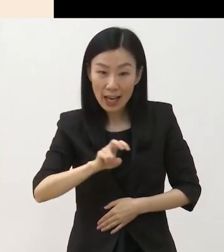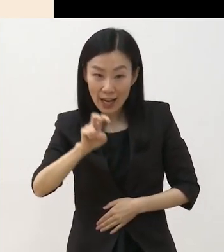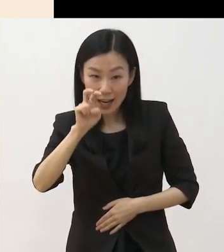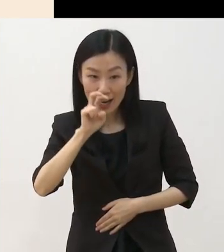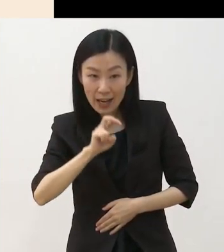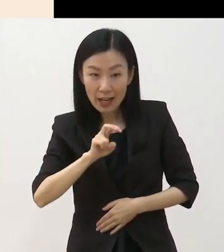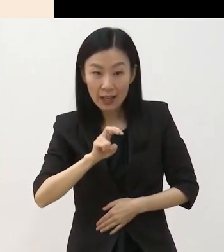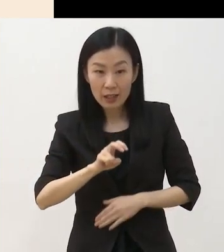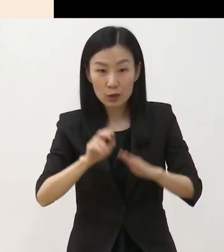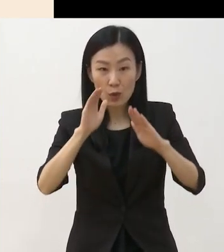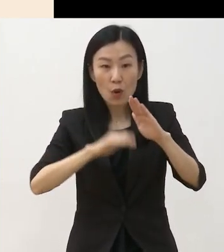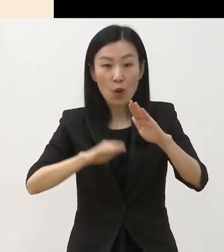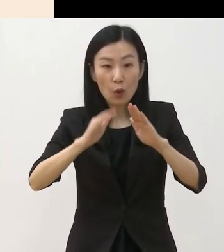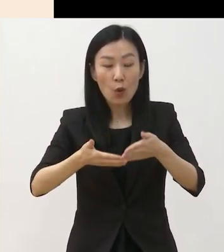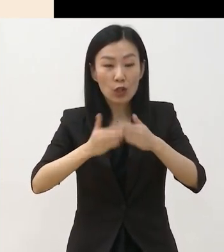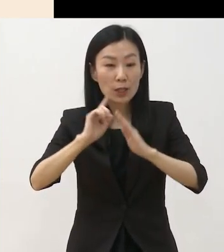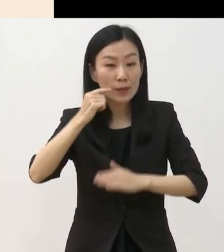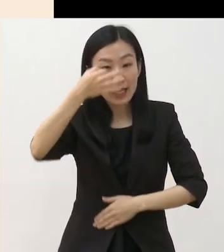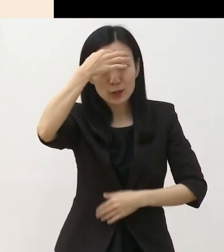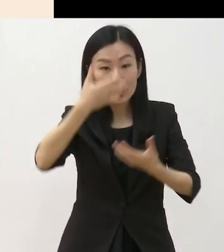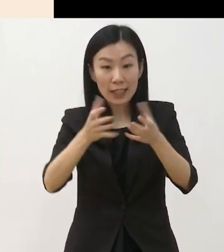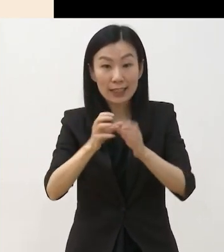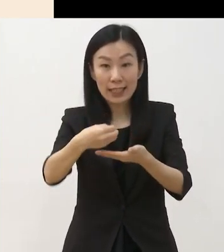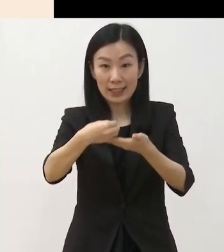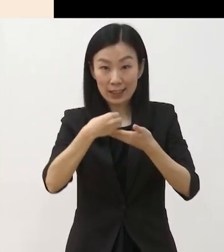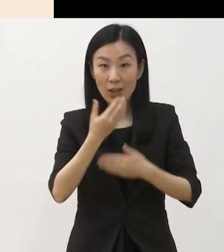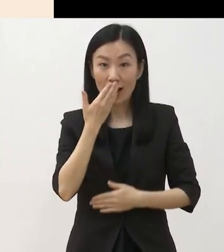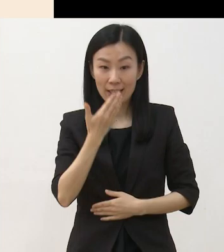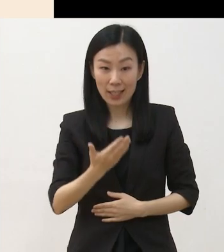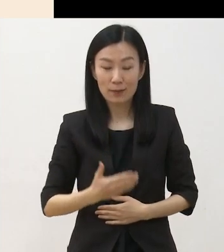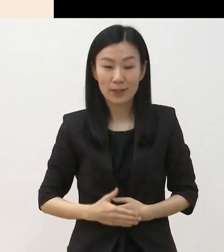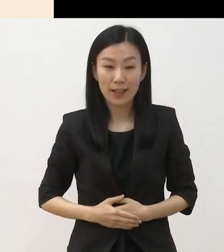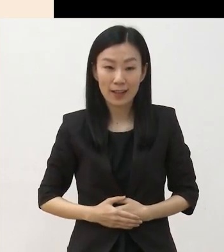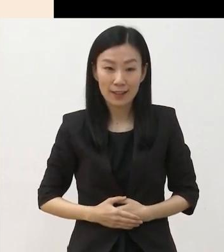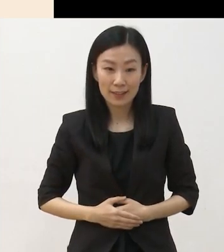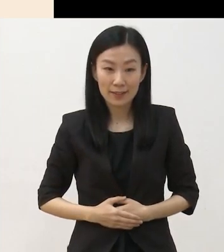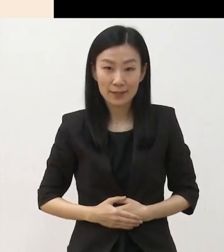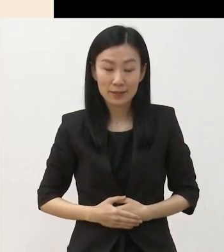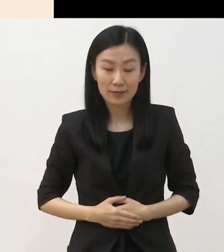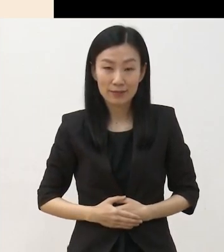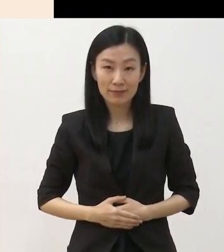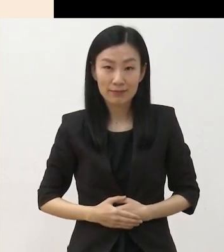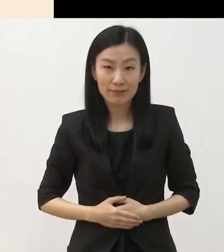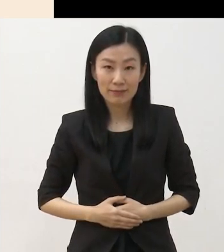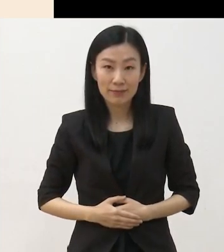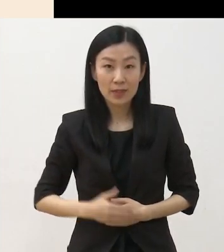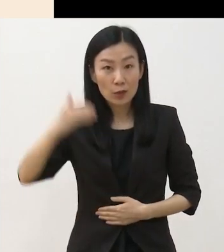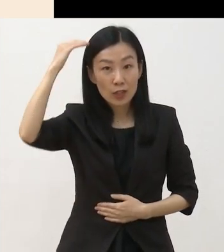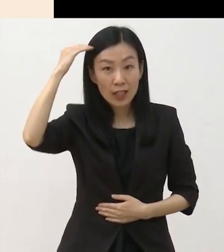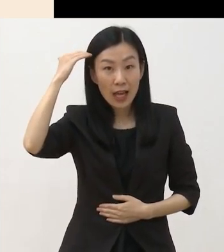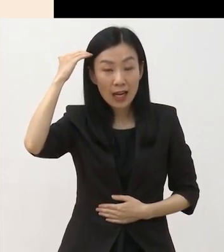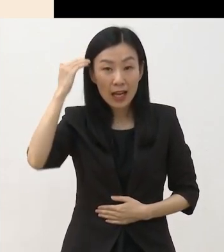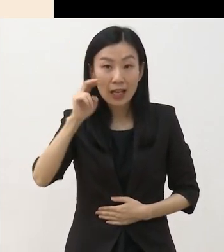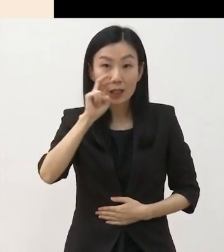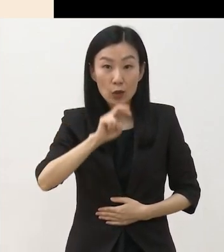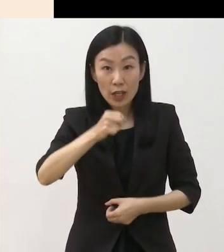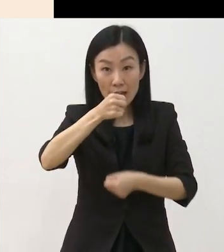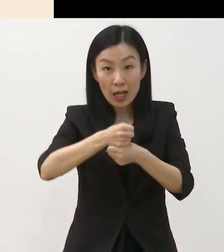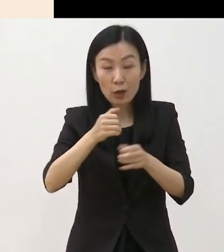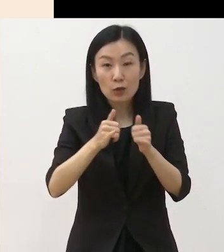공립예술단체에서 신청 가능합니다 우리나라 작곡가의